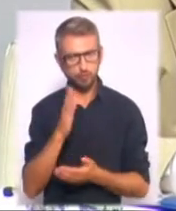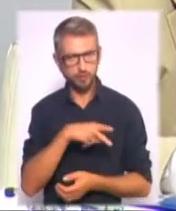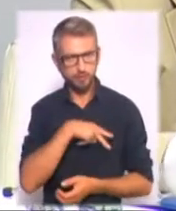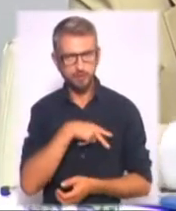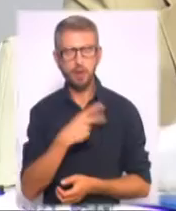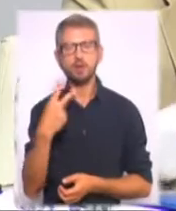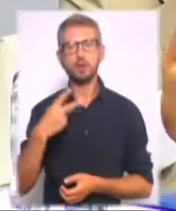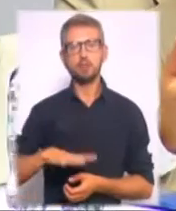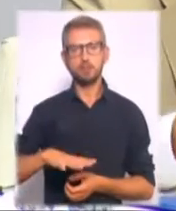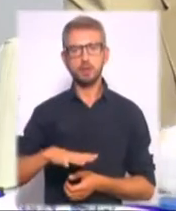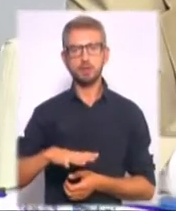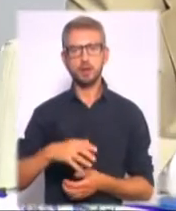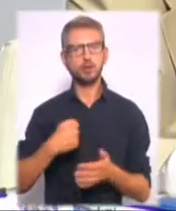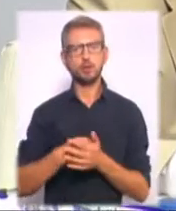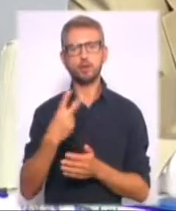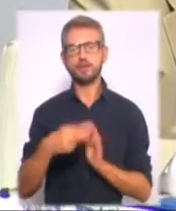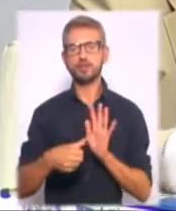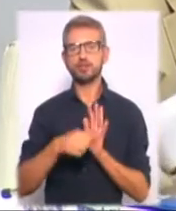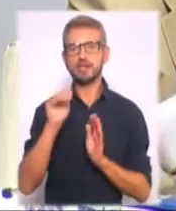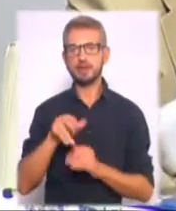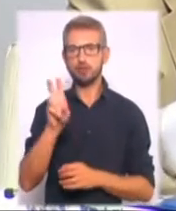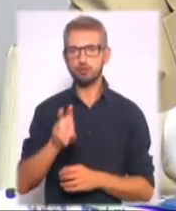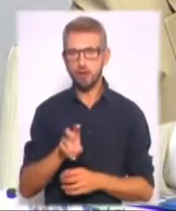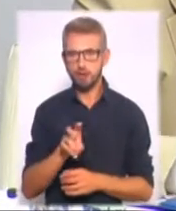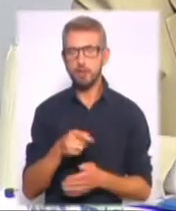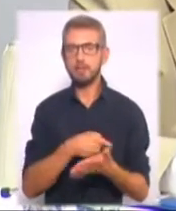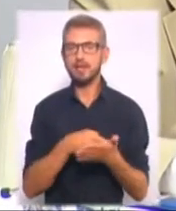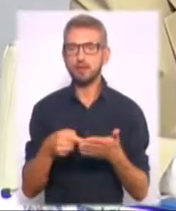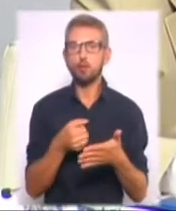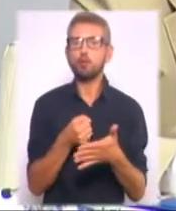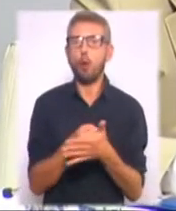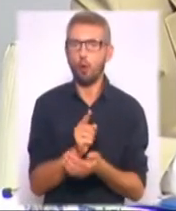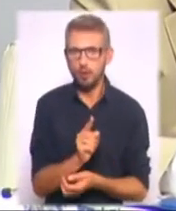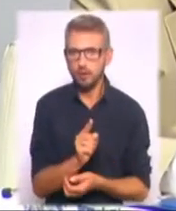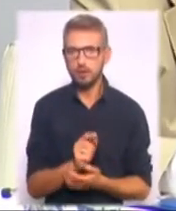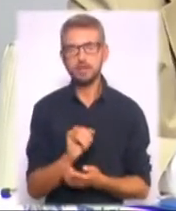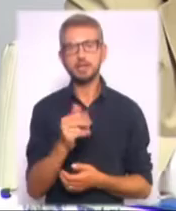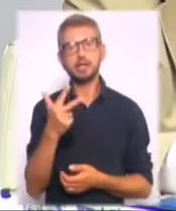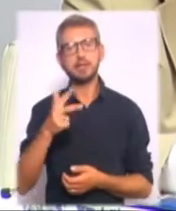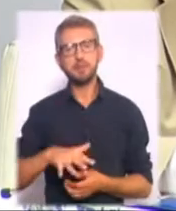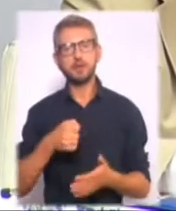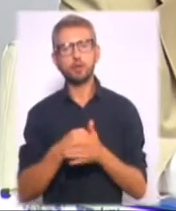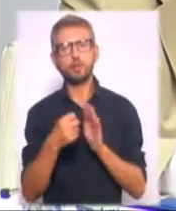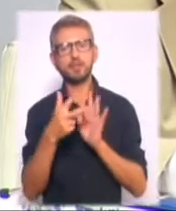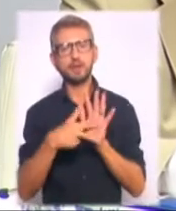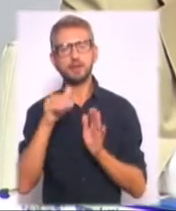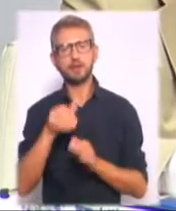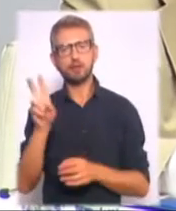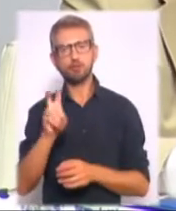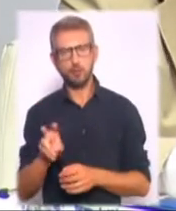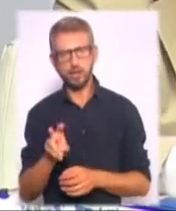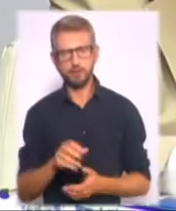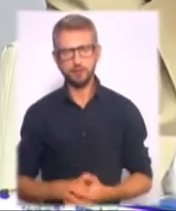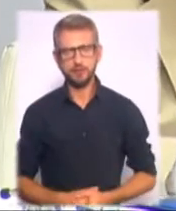друге місце до 26 тисяч доларів, і третє місце до 18 тисяч доларів США.